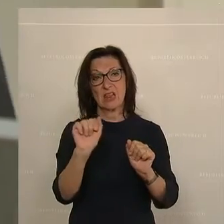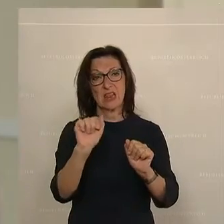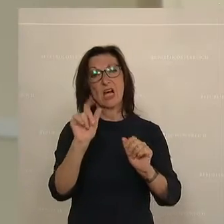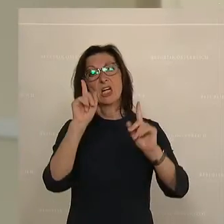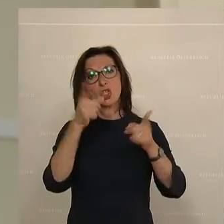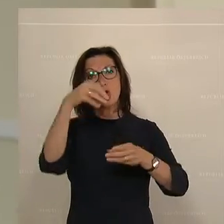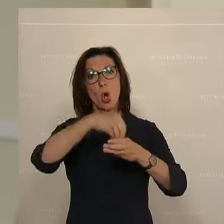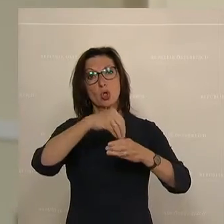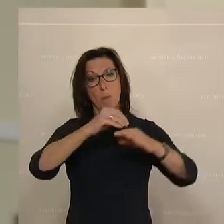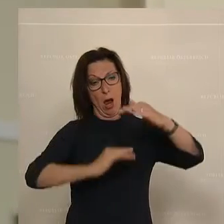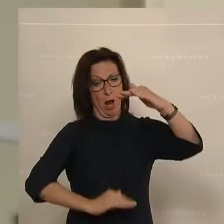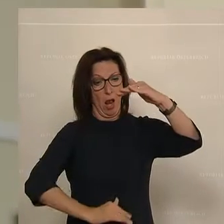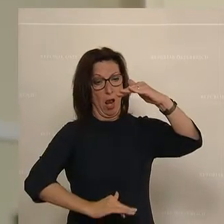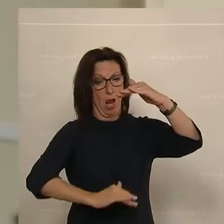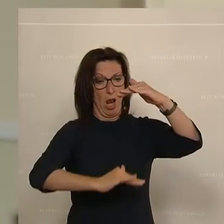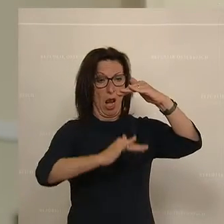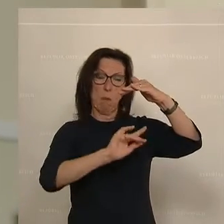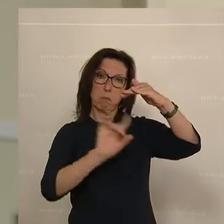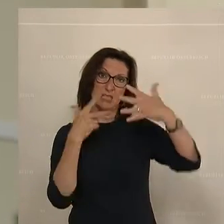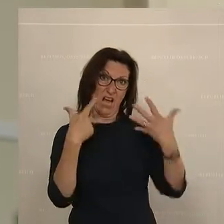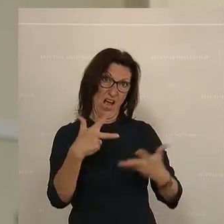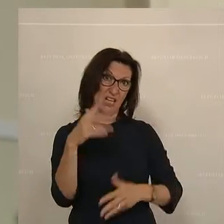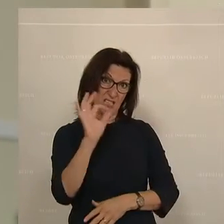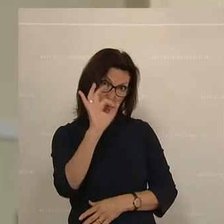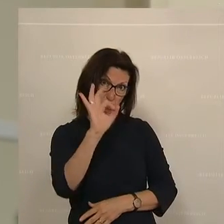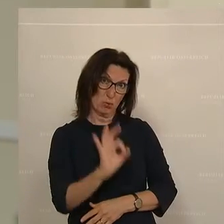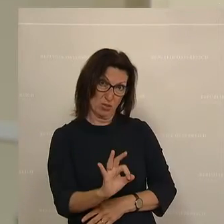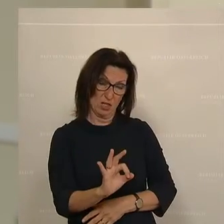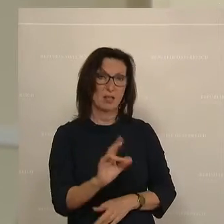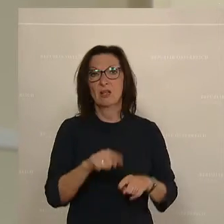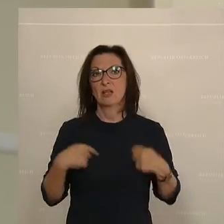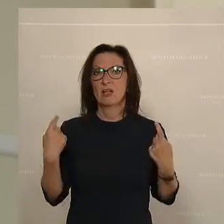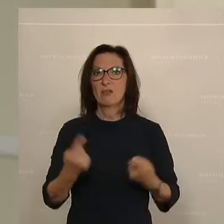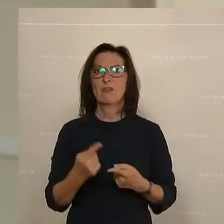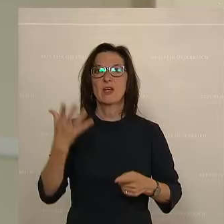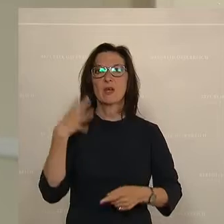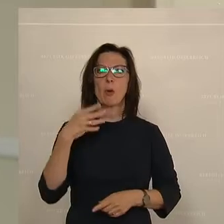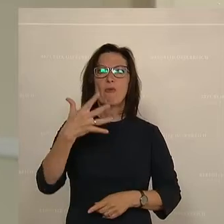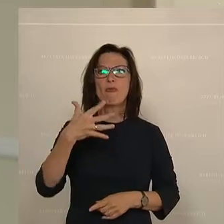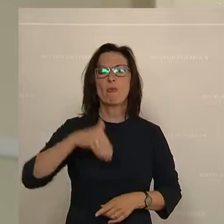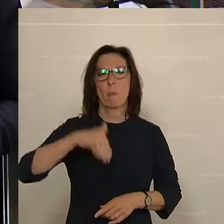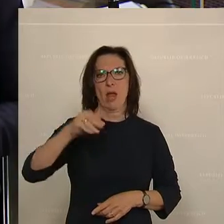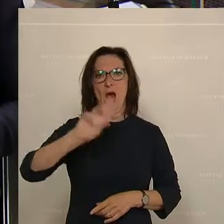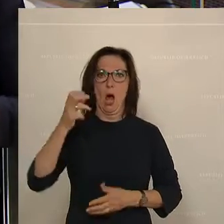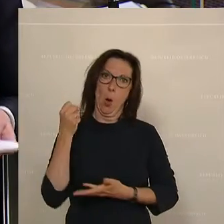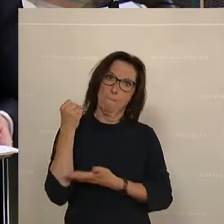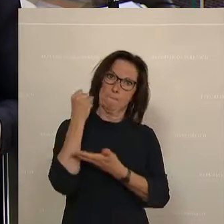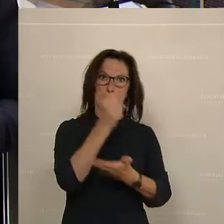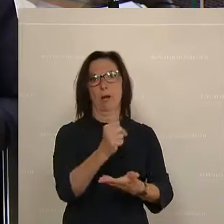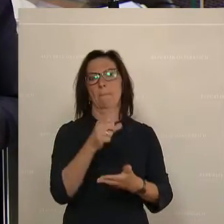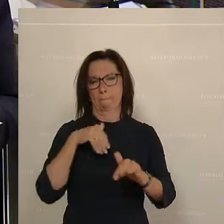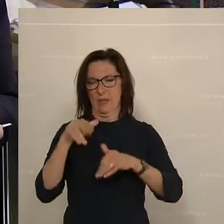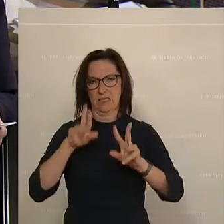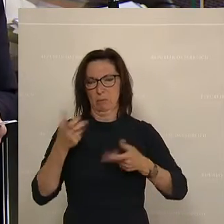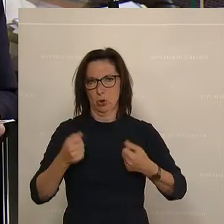gefüllt sind. Wir haben erst heute im Ministerrat beschlossen, dafür weitere bis zu 5 Milliarden Euro zur Verfügung zu stellen. Im schlimmsten Fall